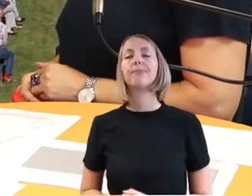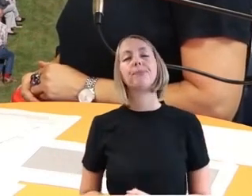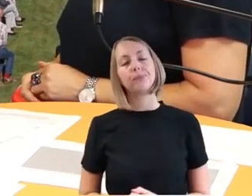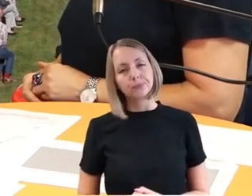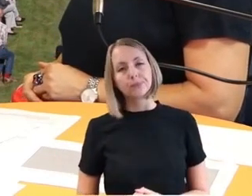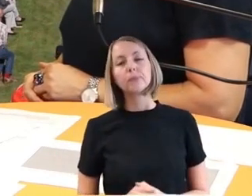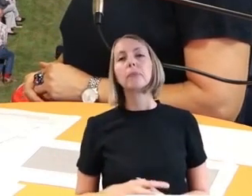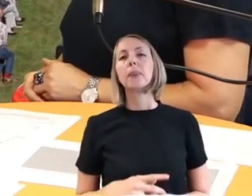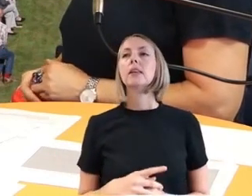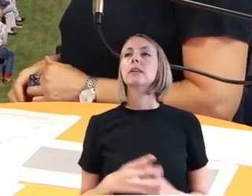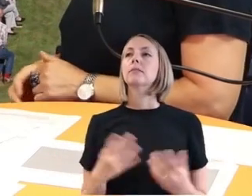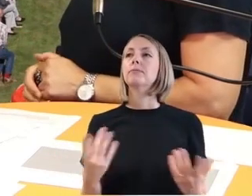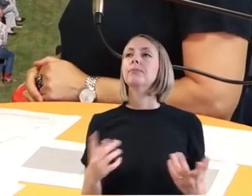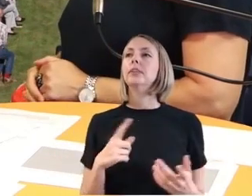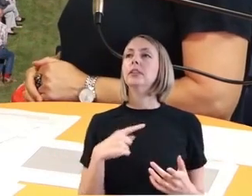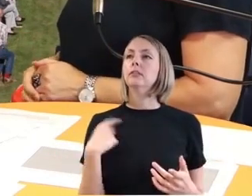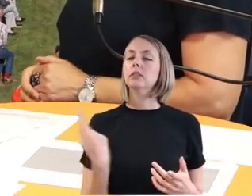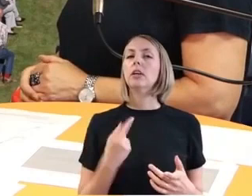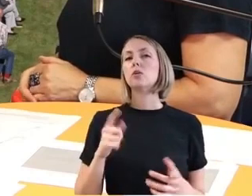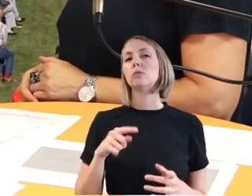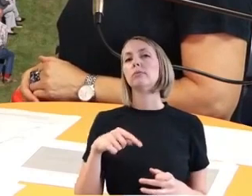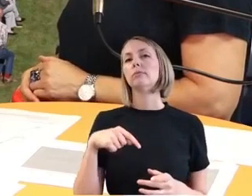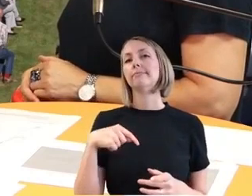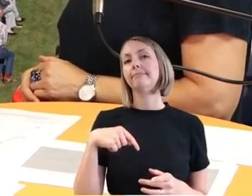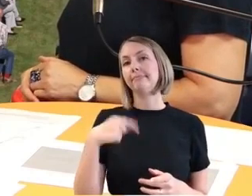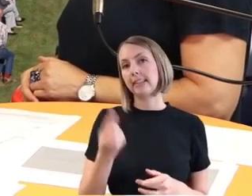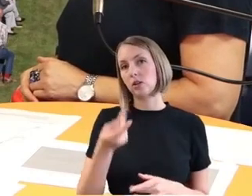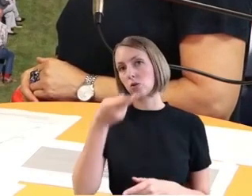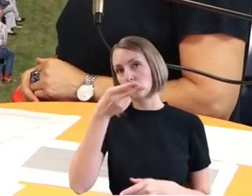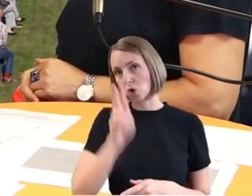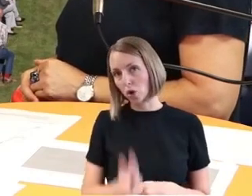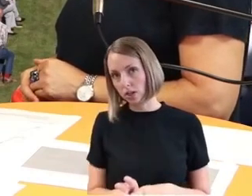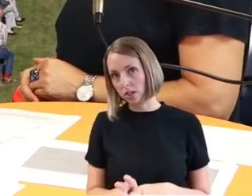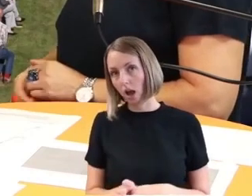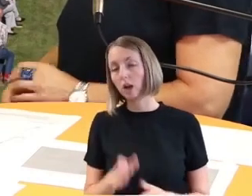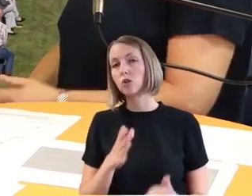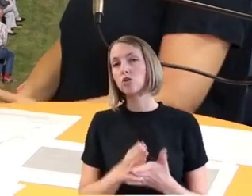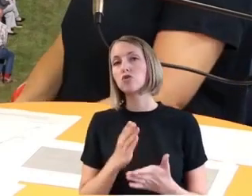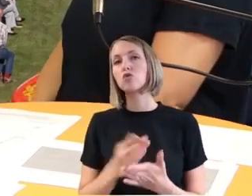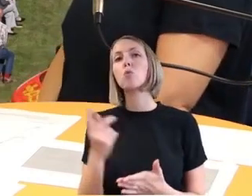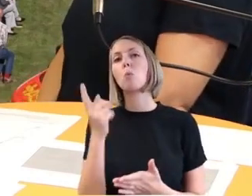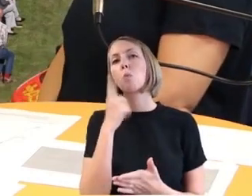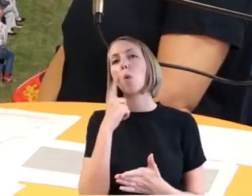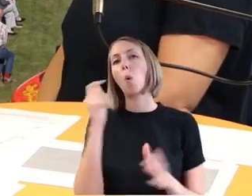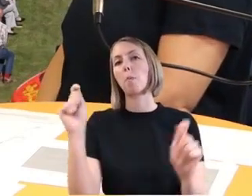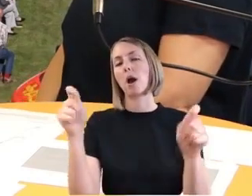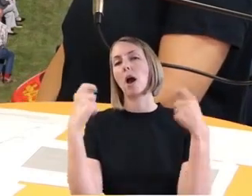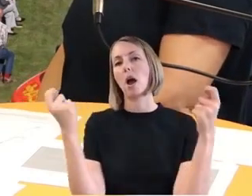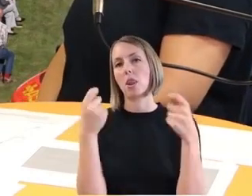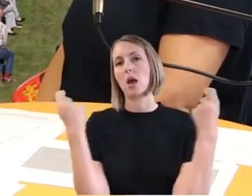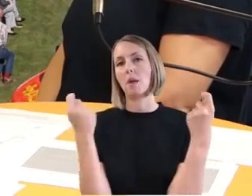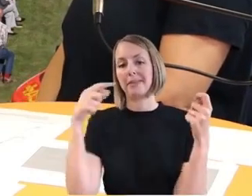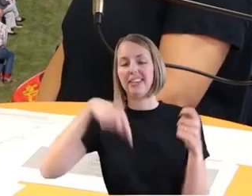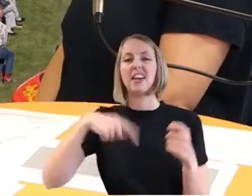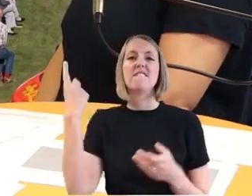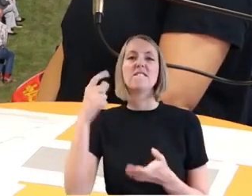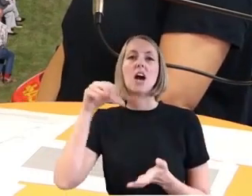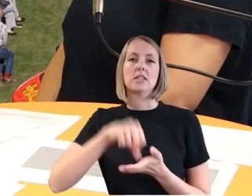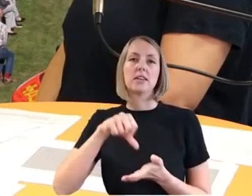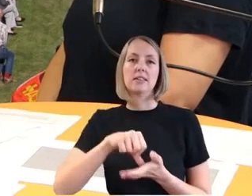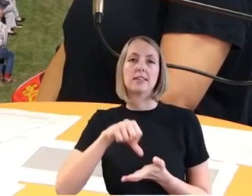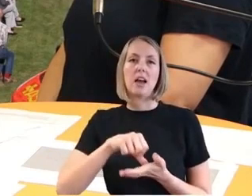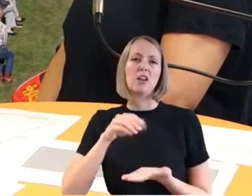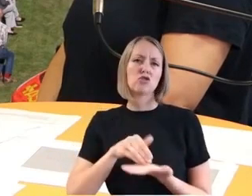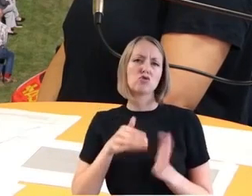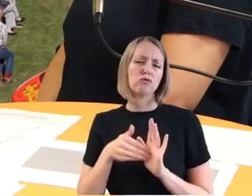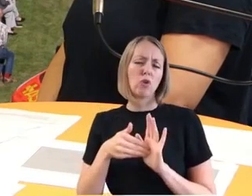wir lösen dann am kommenden Donnerstag um 11 Uhr die Probewarnung hier in Warnzentrale aus, die wurde ja auch schon mal vorgestellt. Und hier